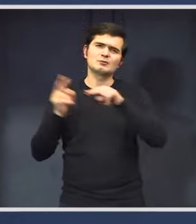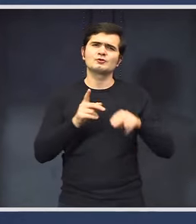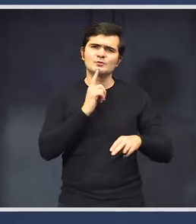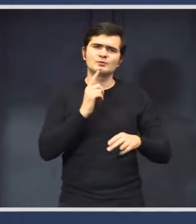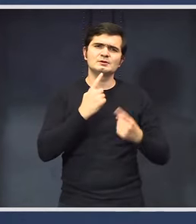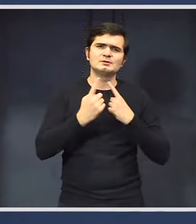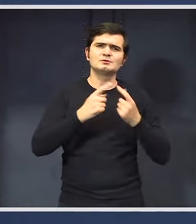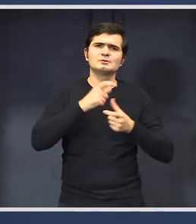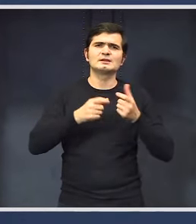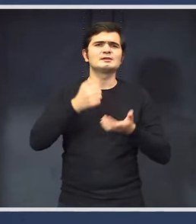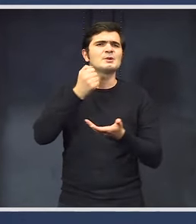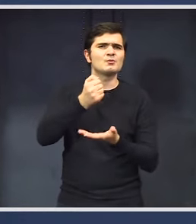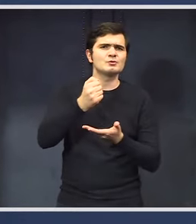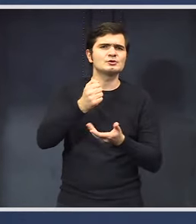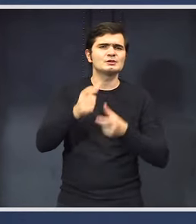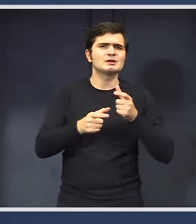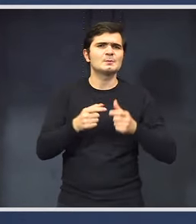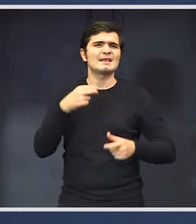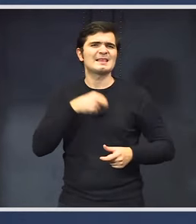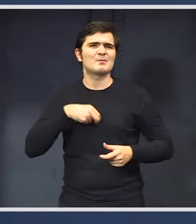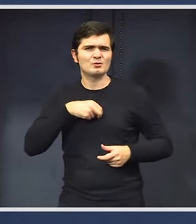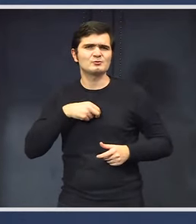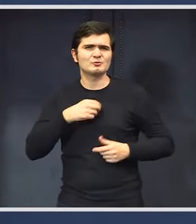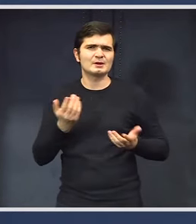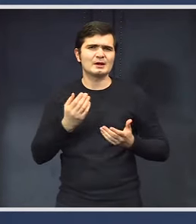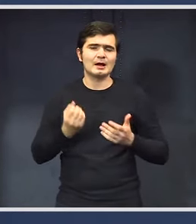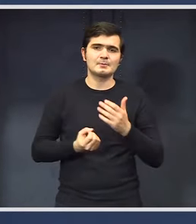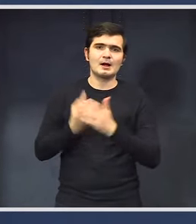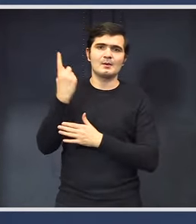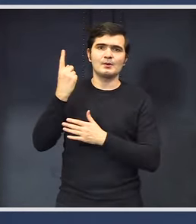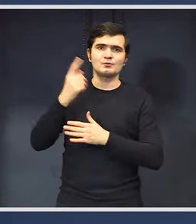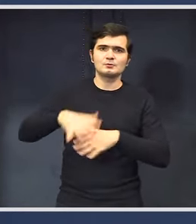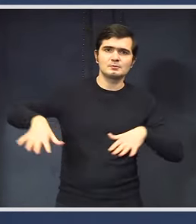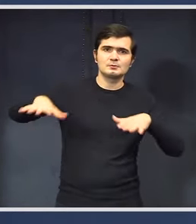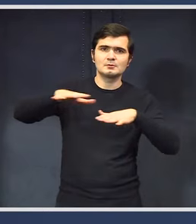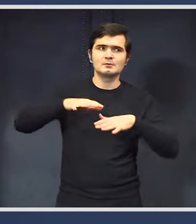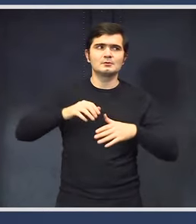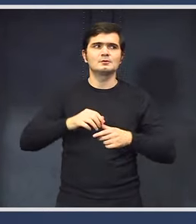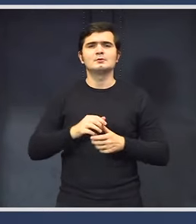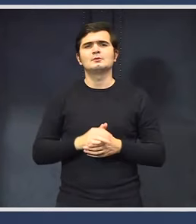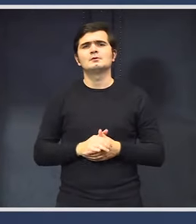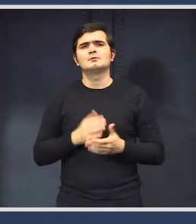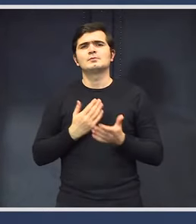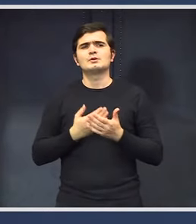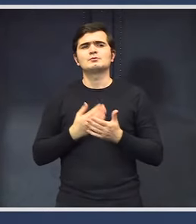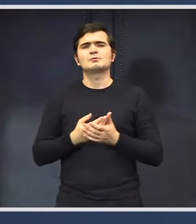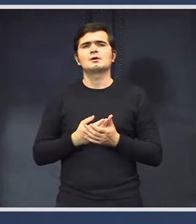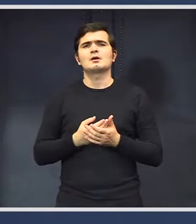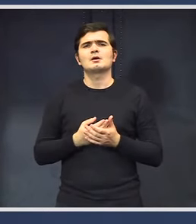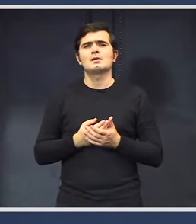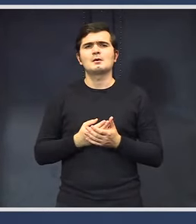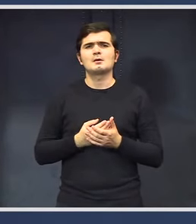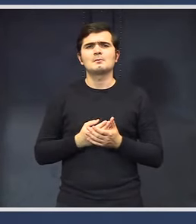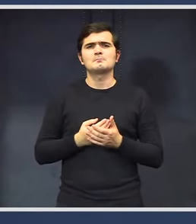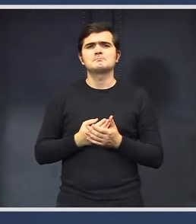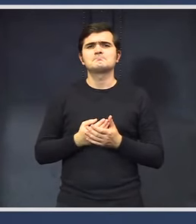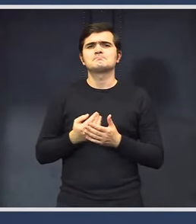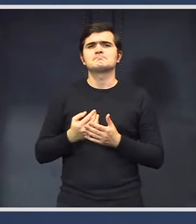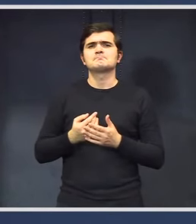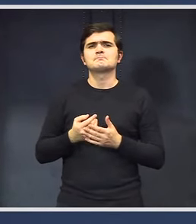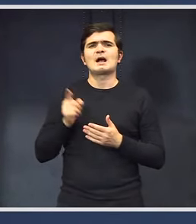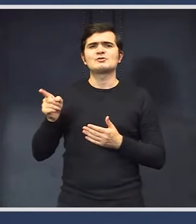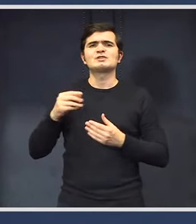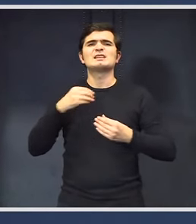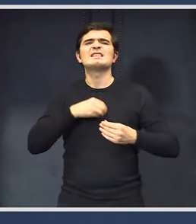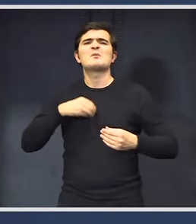un pic la buget și la nemulțumirile care au apărut în spațiul public pentru că au ieșit din ministerele